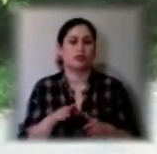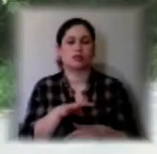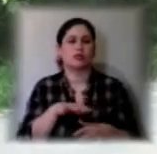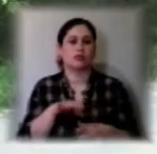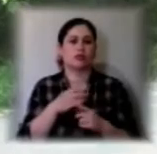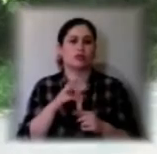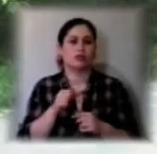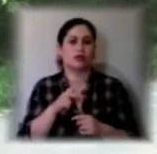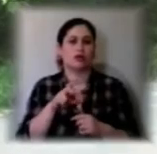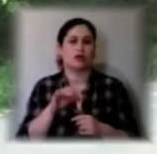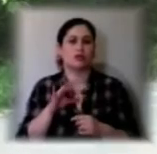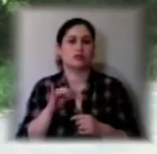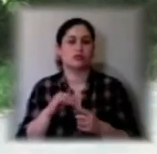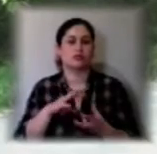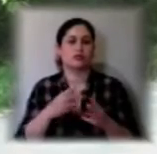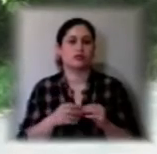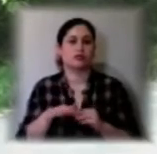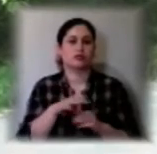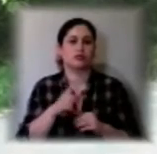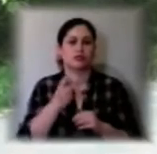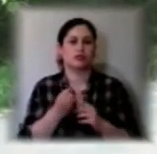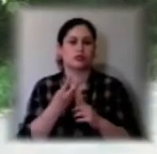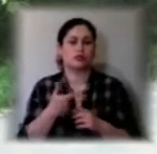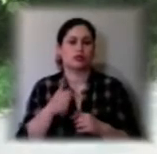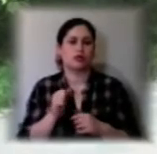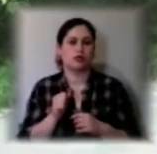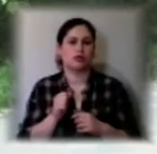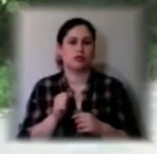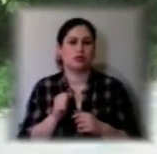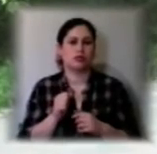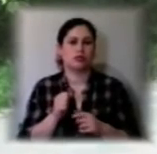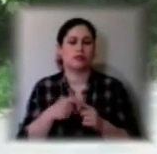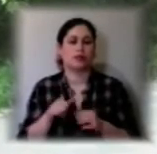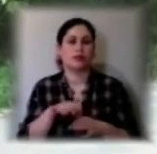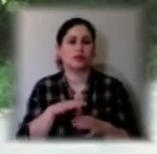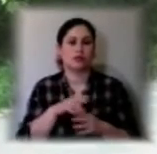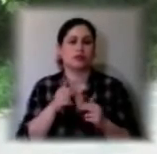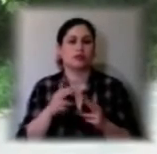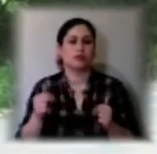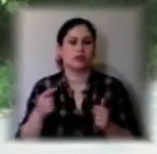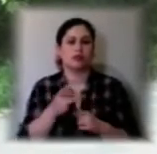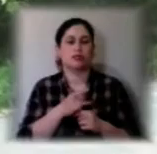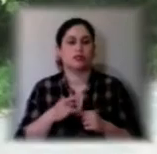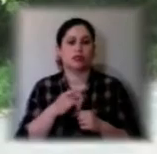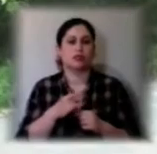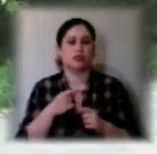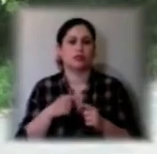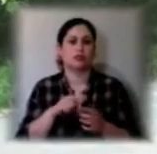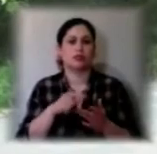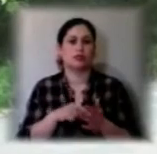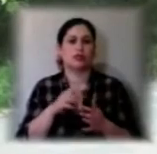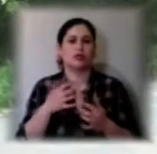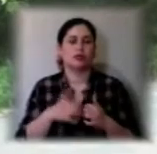екосистемах на загальній площі 113 гектарів. На території Дніпровського району, міста Херсона,